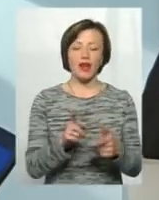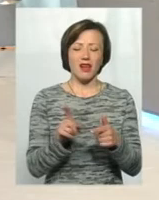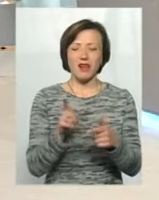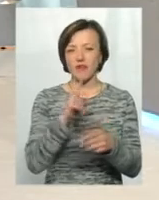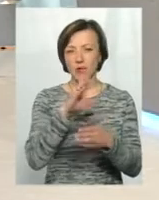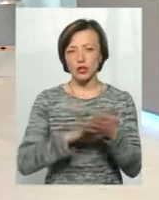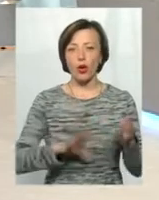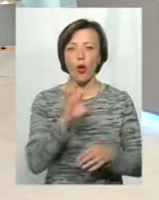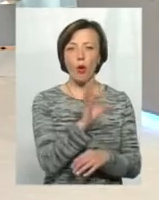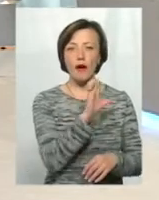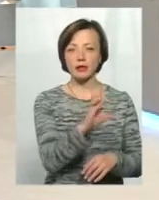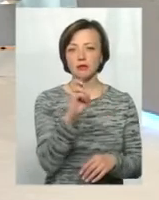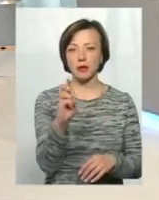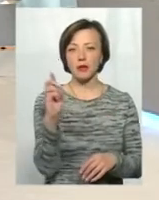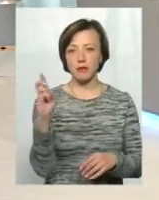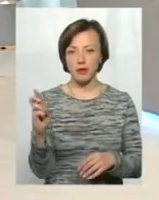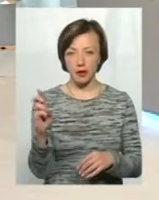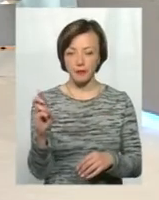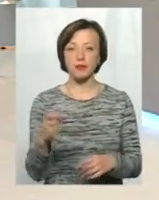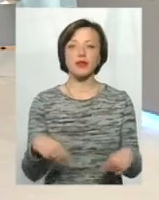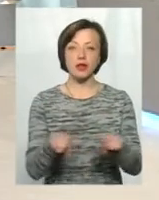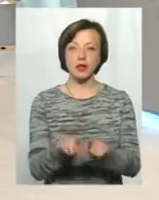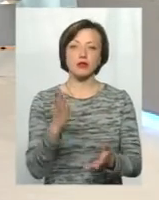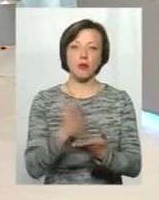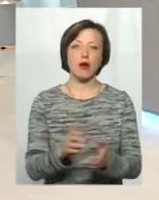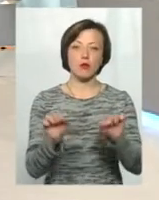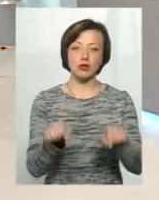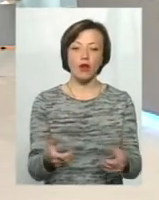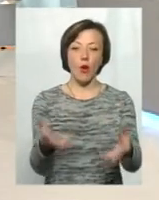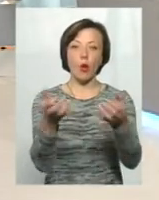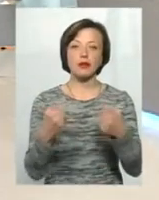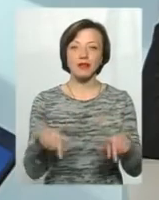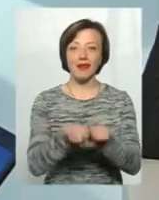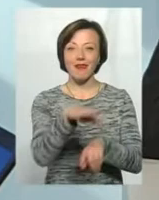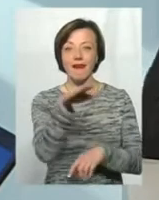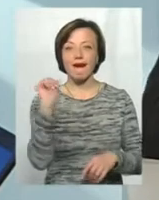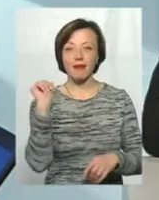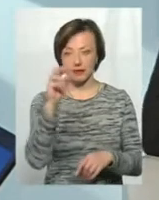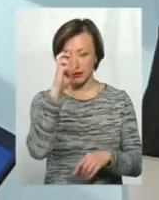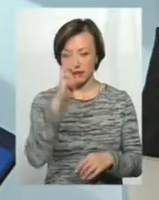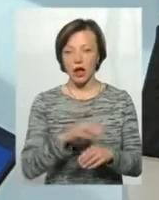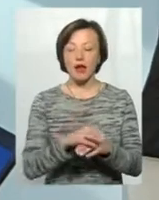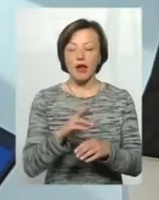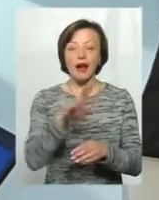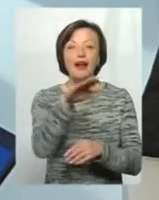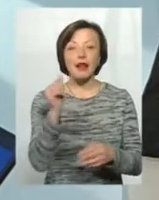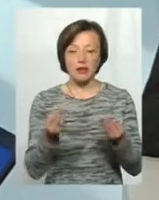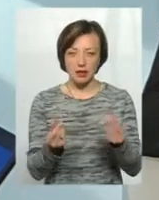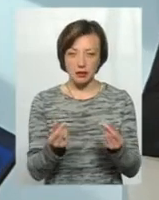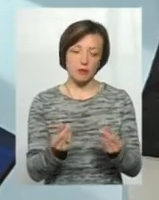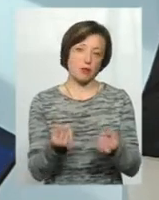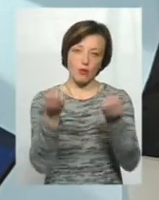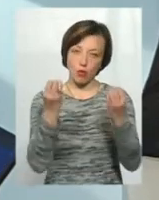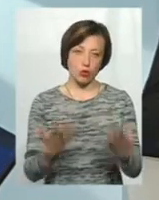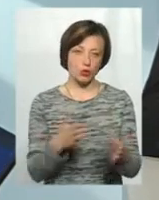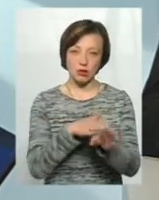Саме об'єднання співвласників багатоквартирних будинків теж має можливість отримати такі кредити. Перша програма. Надзвичайно просто реалізується, за